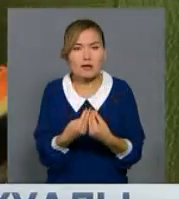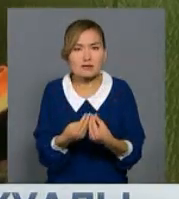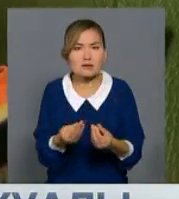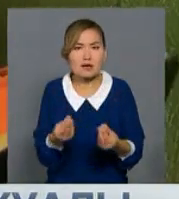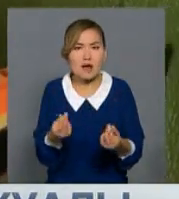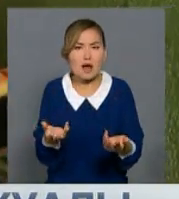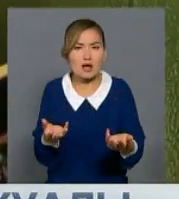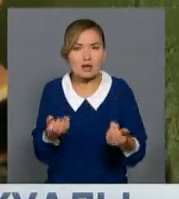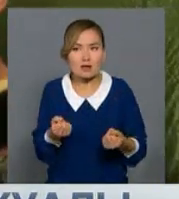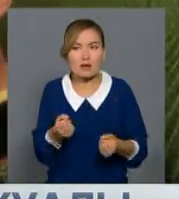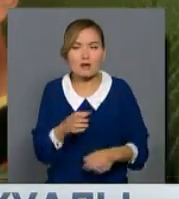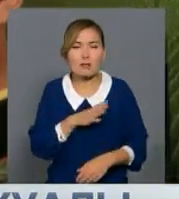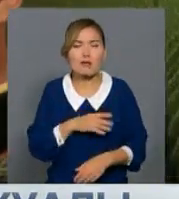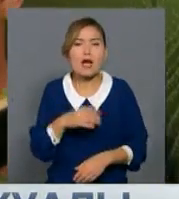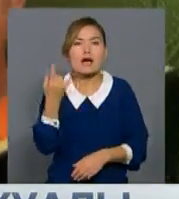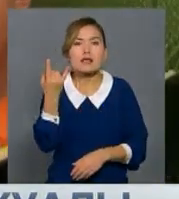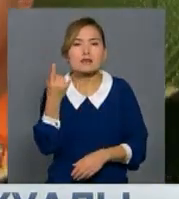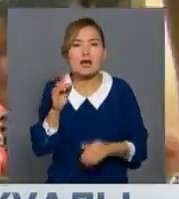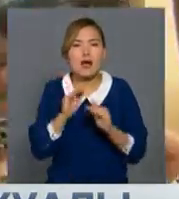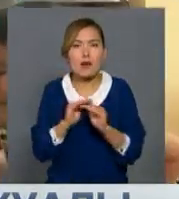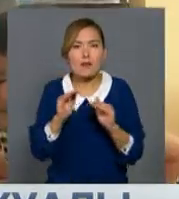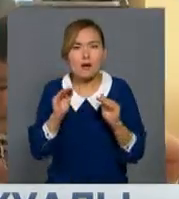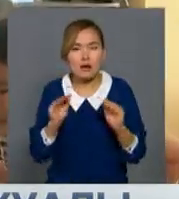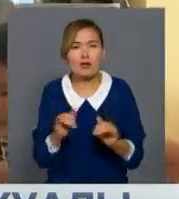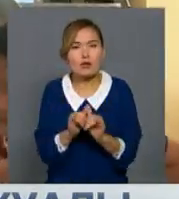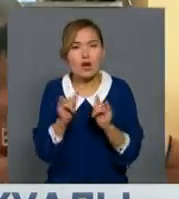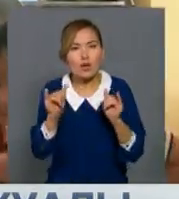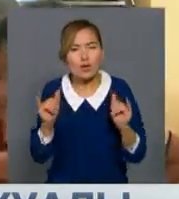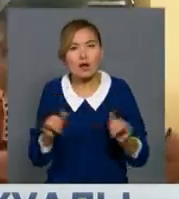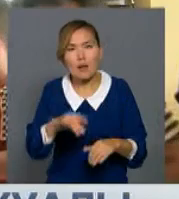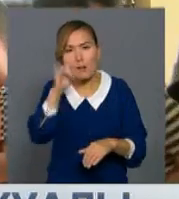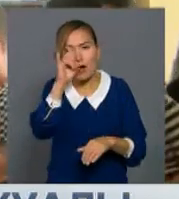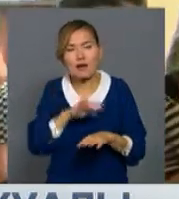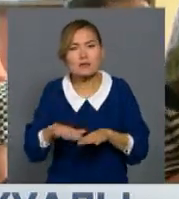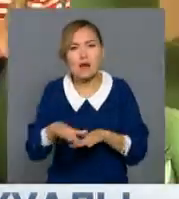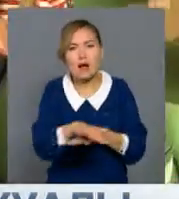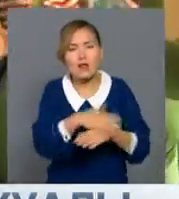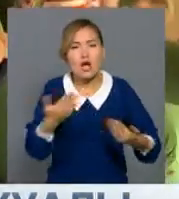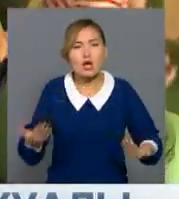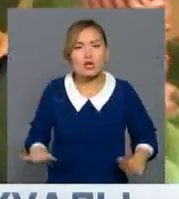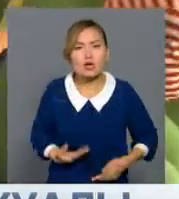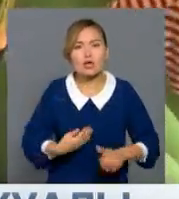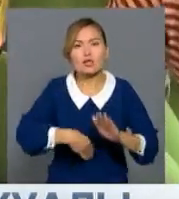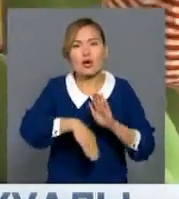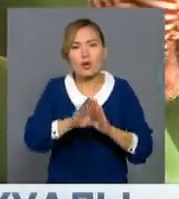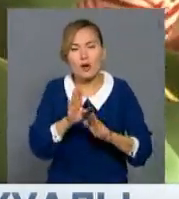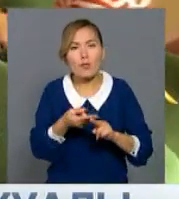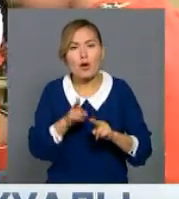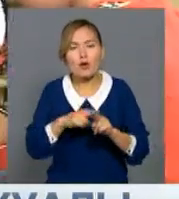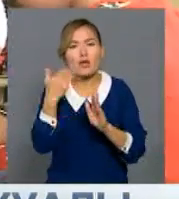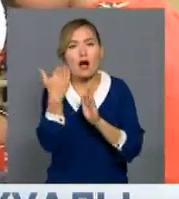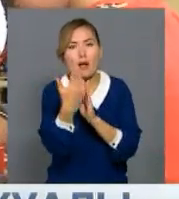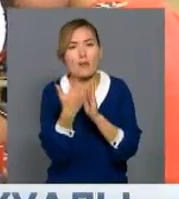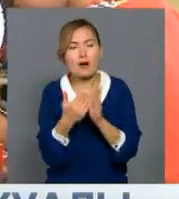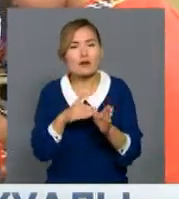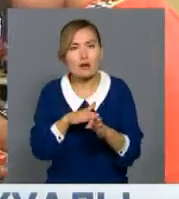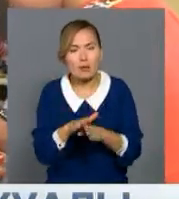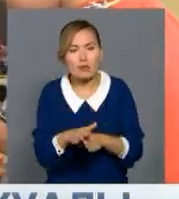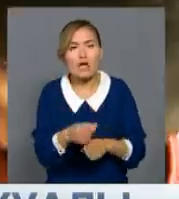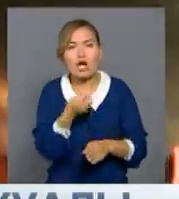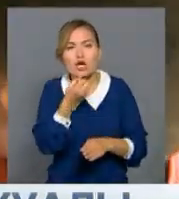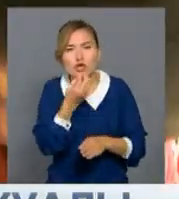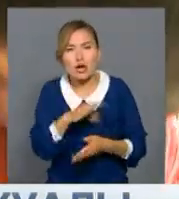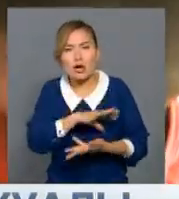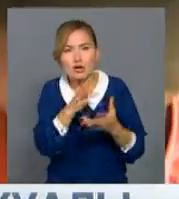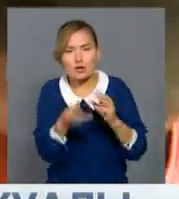Сәбелердің көбегені елдің түлегені. Қалықтың әлөметтік ақуалын түзеу мақсатында жүзеге әзіп жатқан бағдарламалар өз жемісін